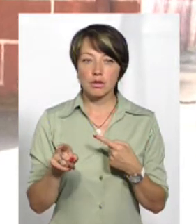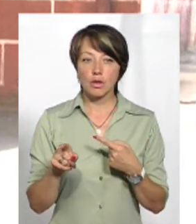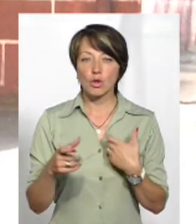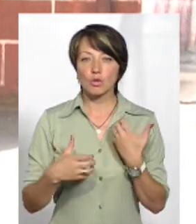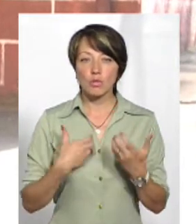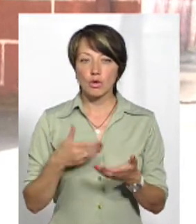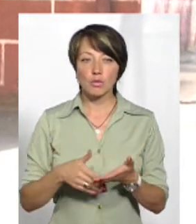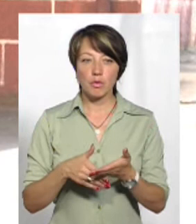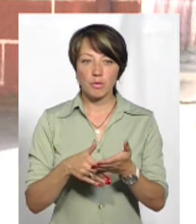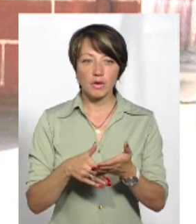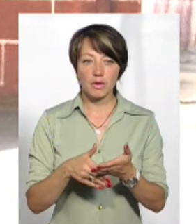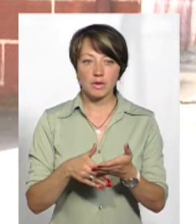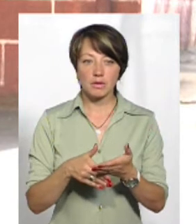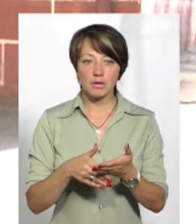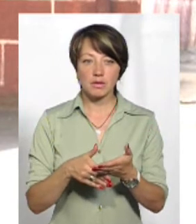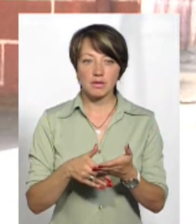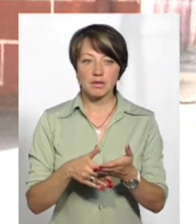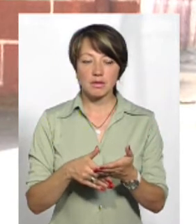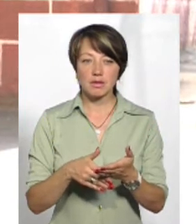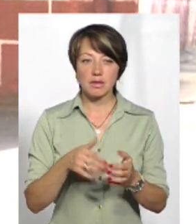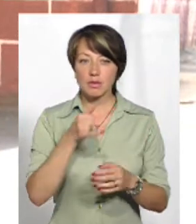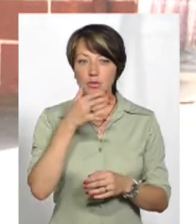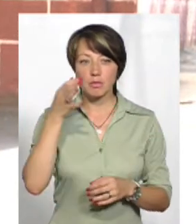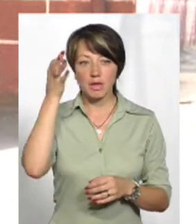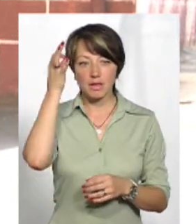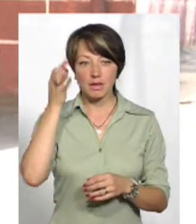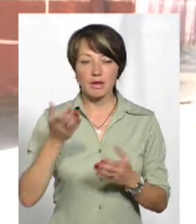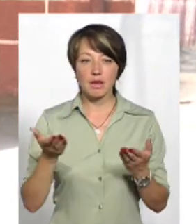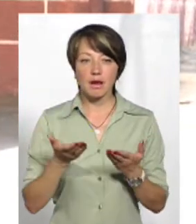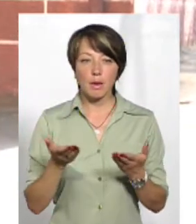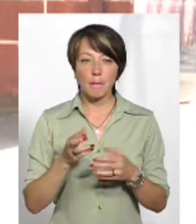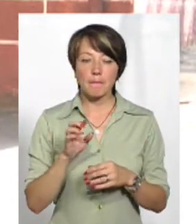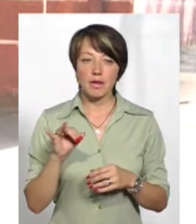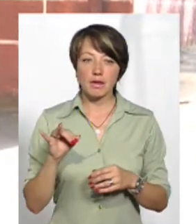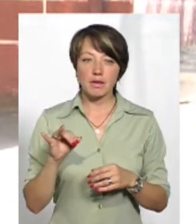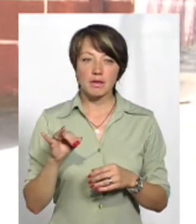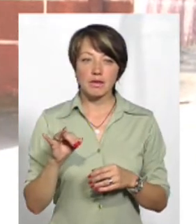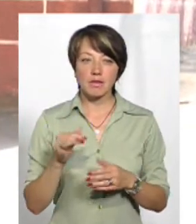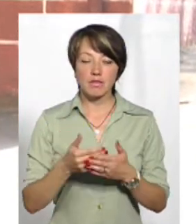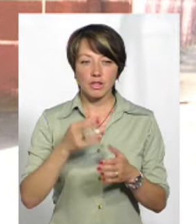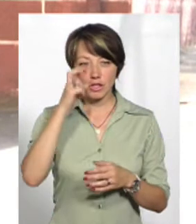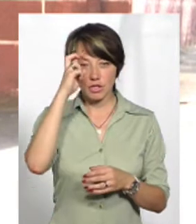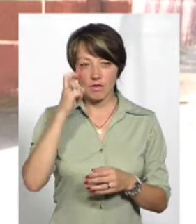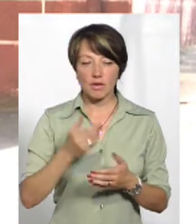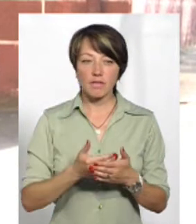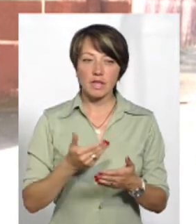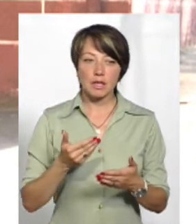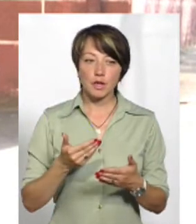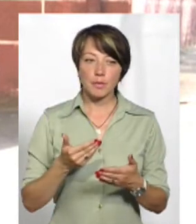допомоги не можу пригадати, яка б йшла саме від держави. Від